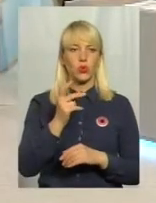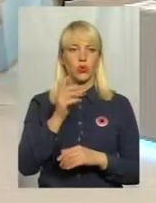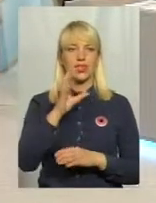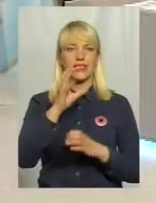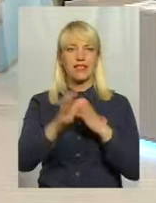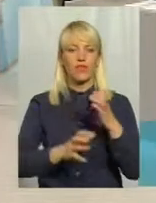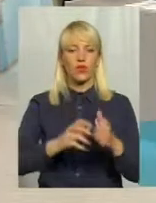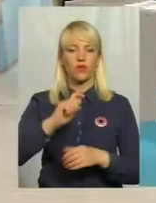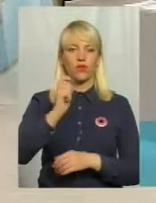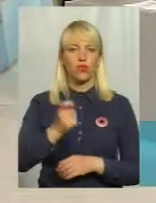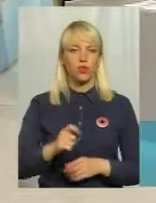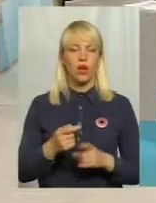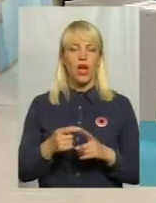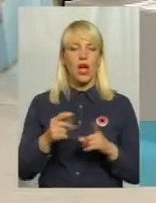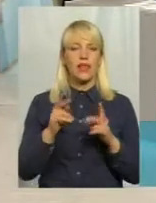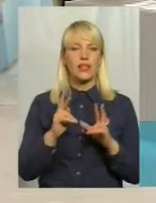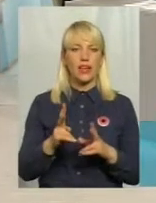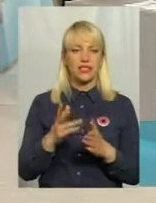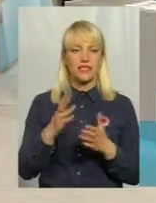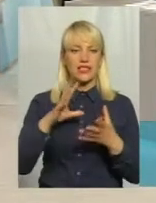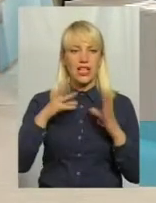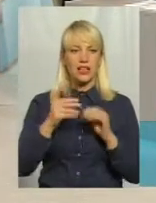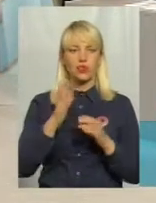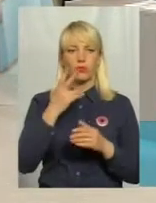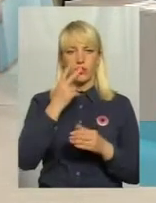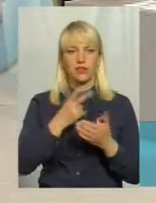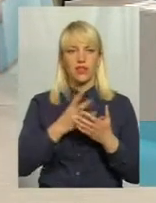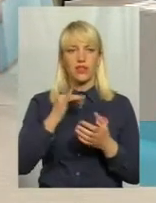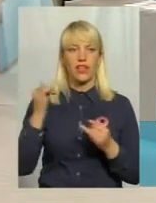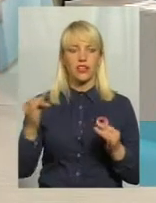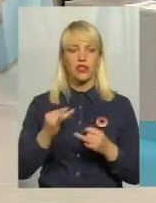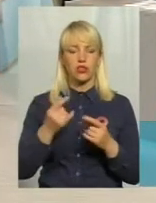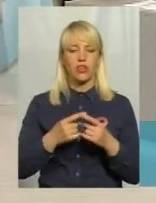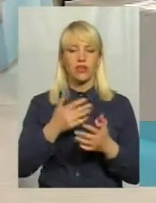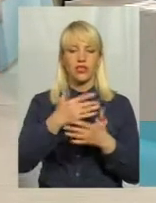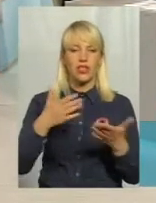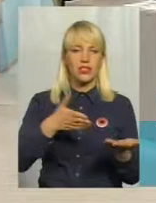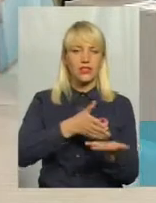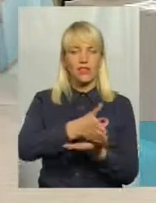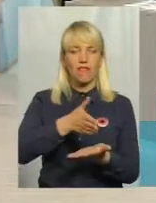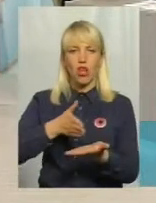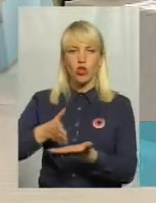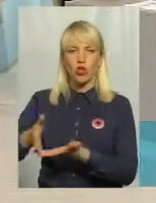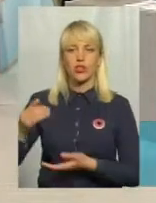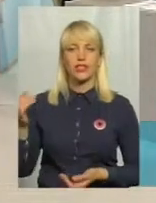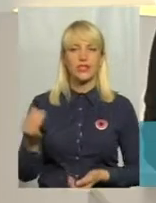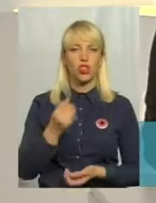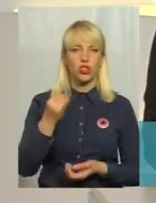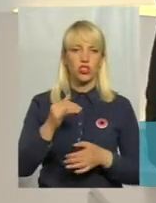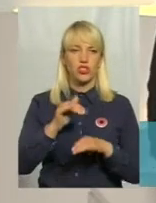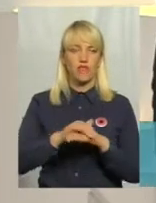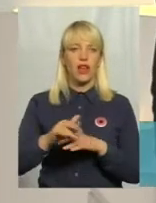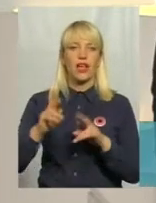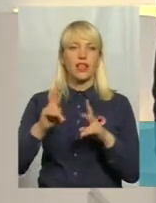Як взагалі, якщо ми подивимося на історію і на ці різновекторні історичні факти, як